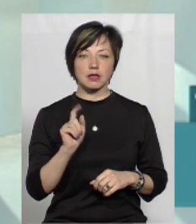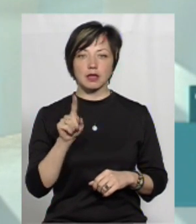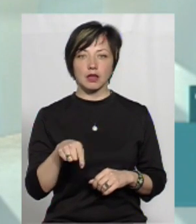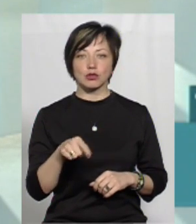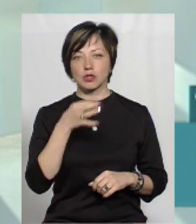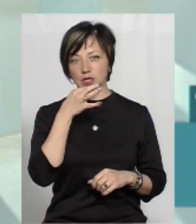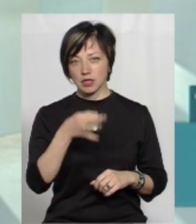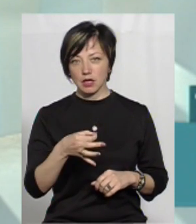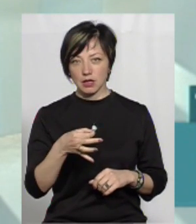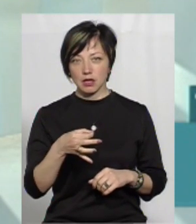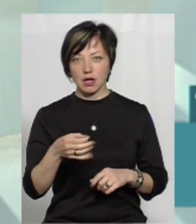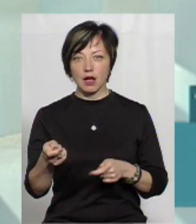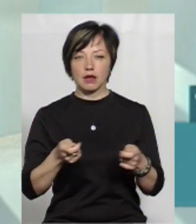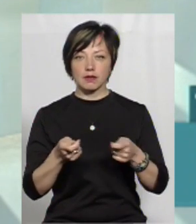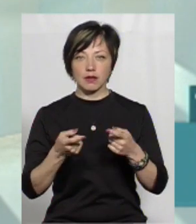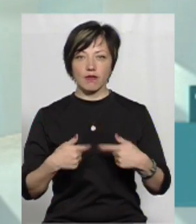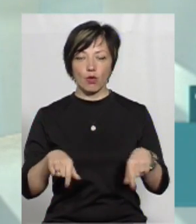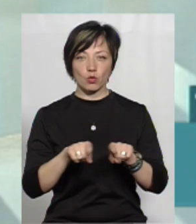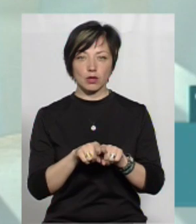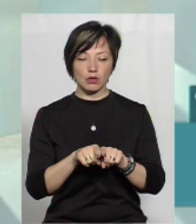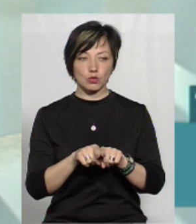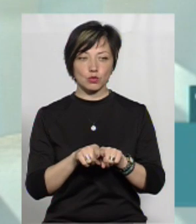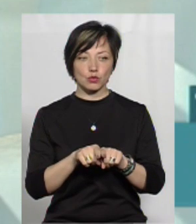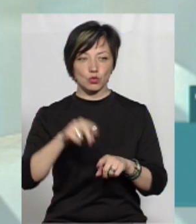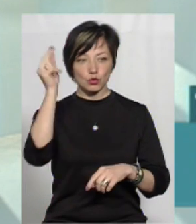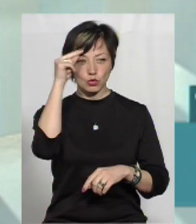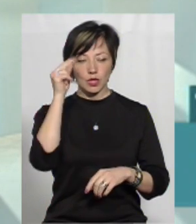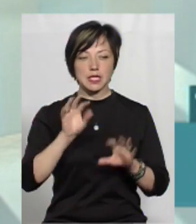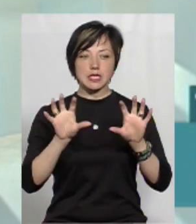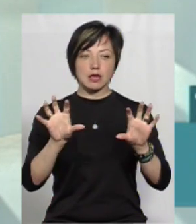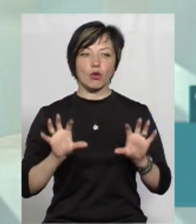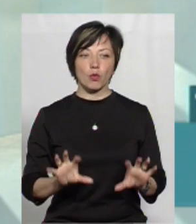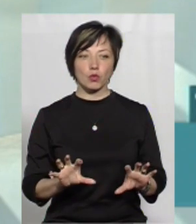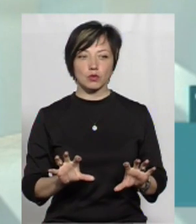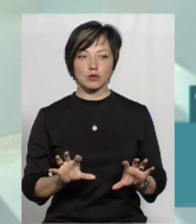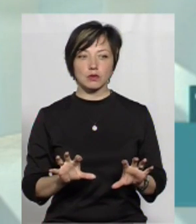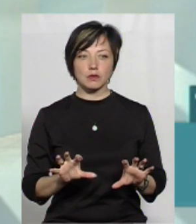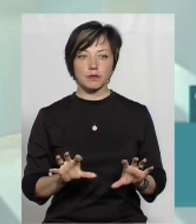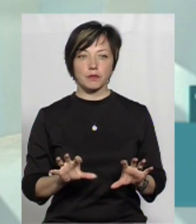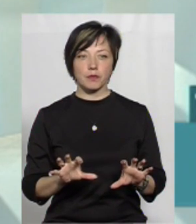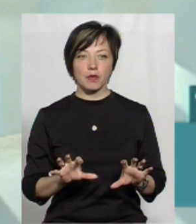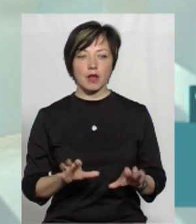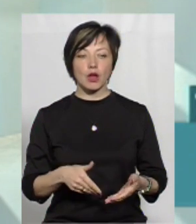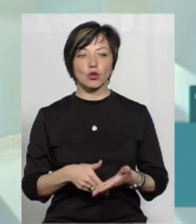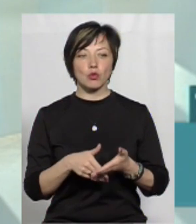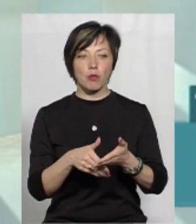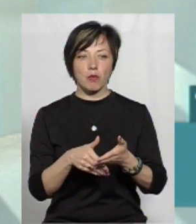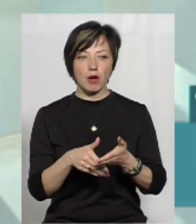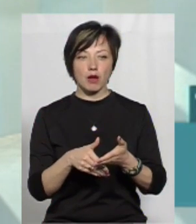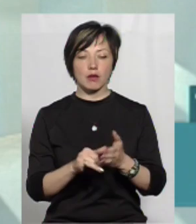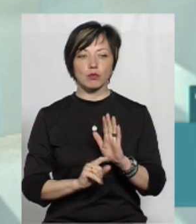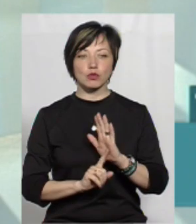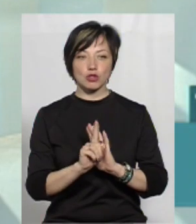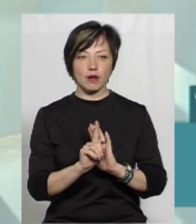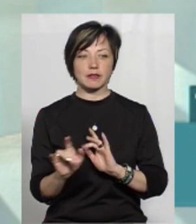що зауважила декан факультету, що закон допомагає і